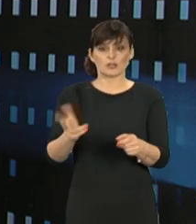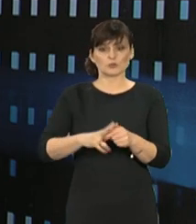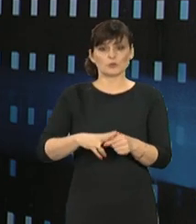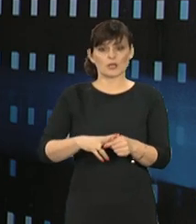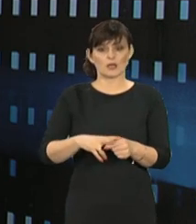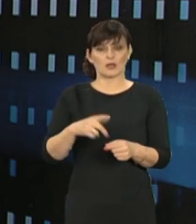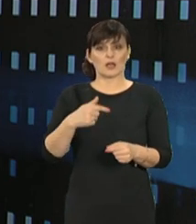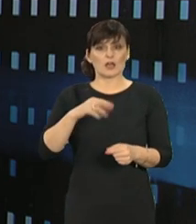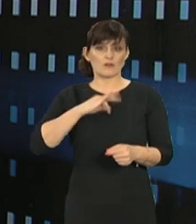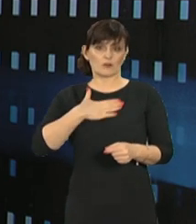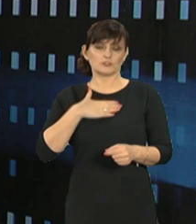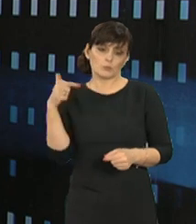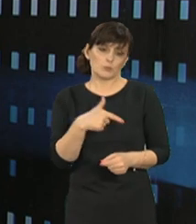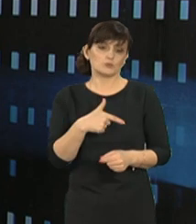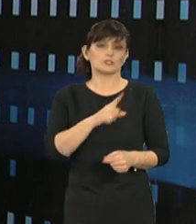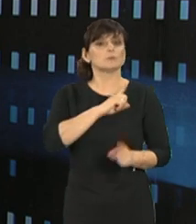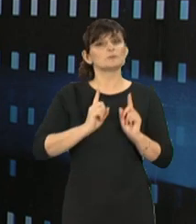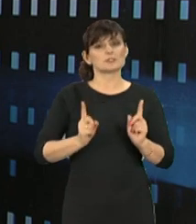właściciel musi przestrzegać.